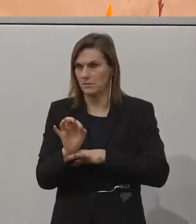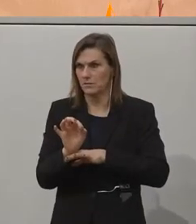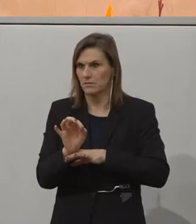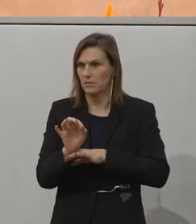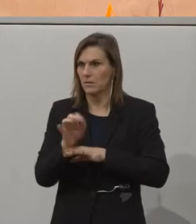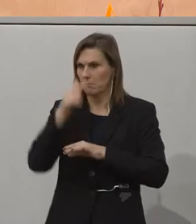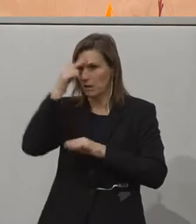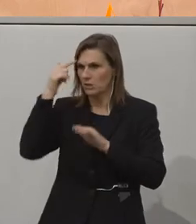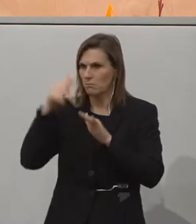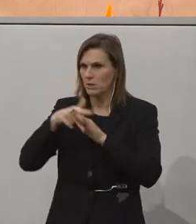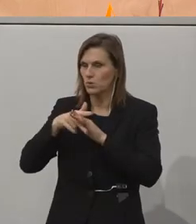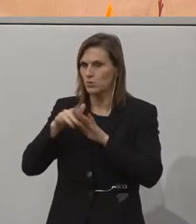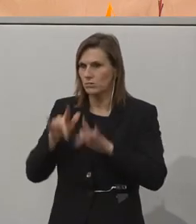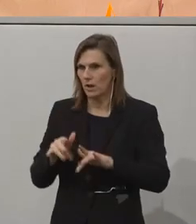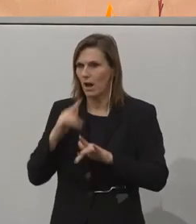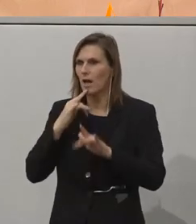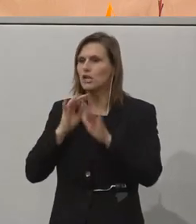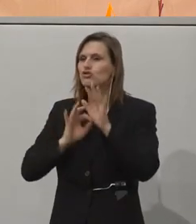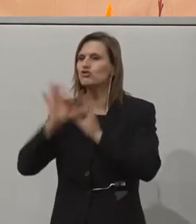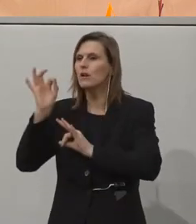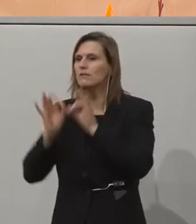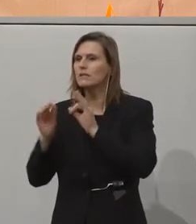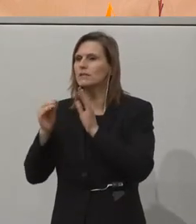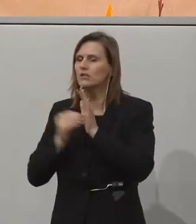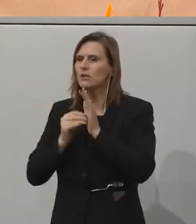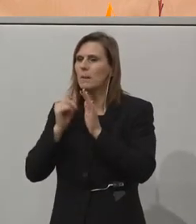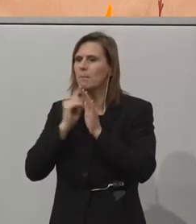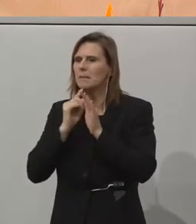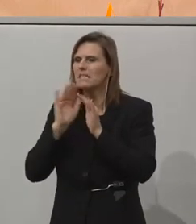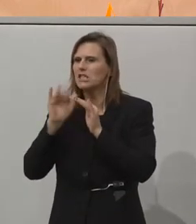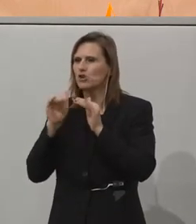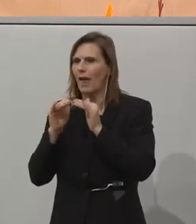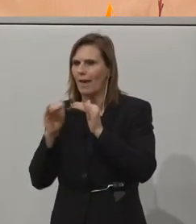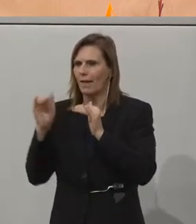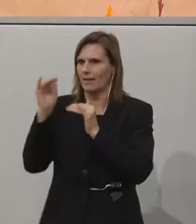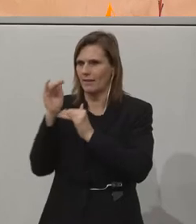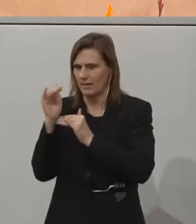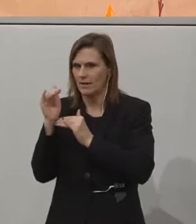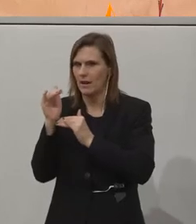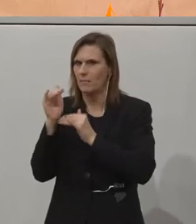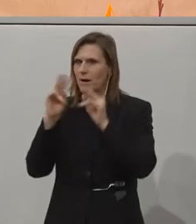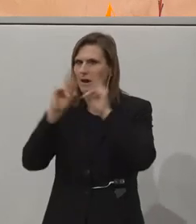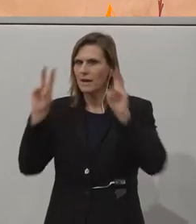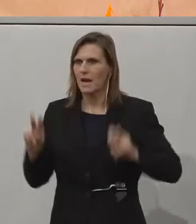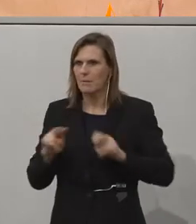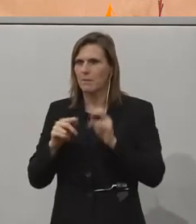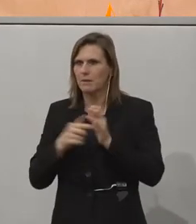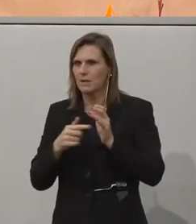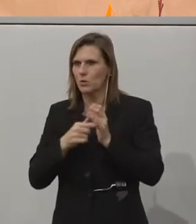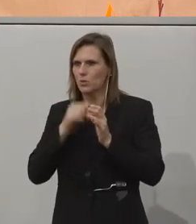Menschen mit Behinderung sagt die Statistik, dass es ein bisschen schlechter ist, aber diese Rahmenbedingungen sind unscharf.